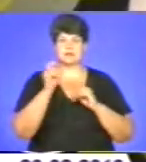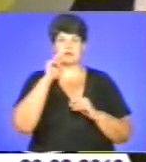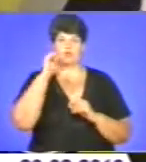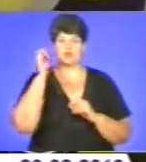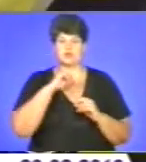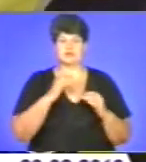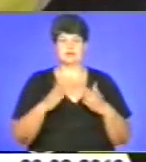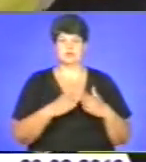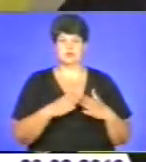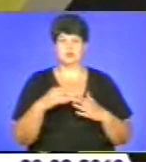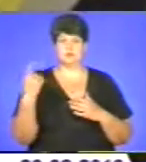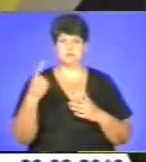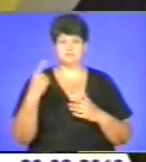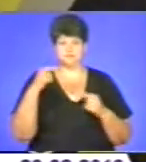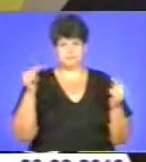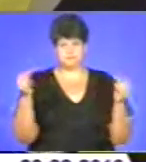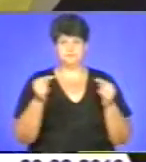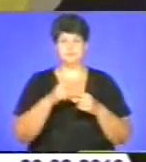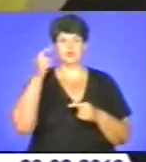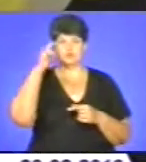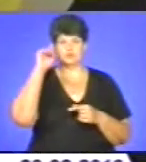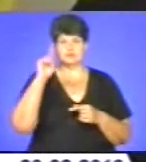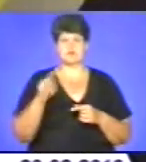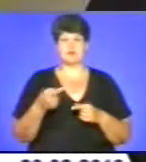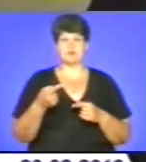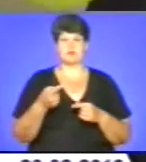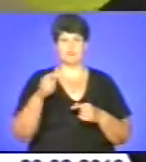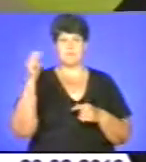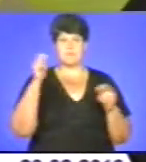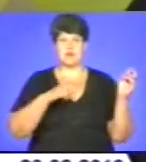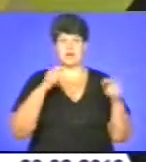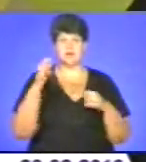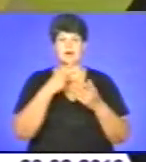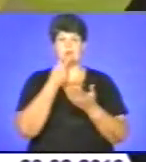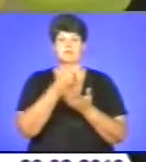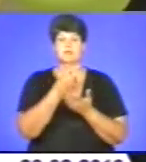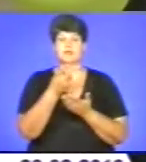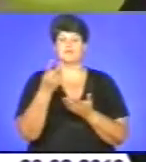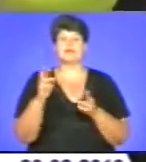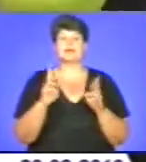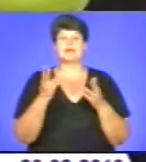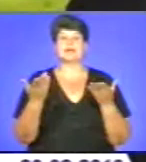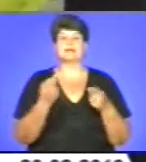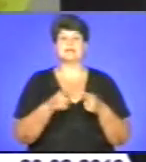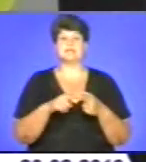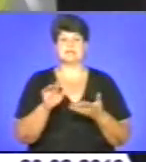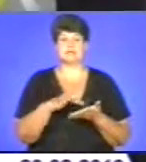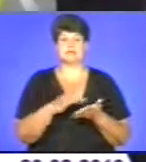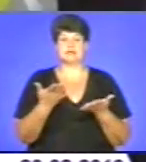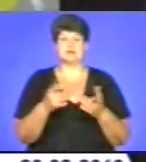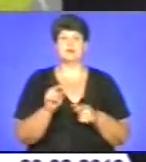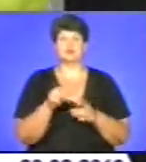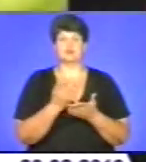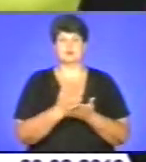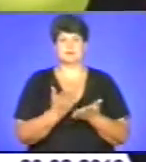сусідніх областей, я точно знаю, тому що до нас сьогодні вже їдуть, дивляться, які вони мають бути, ці центри. Що тут має